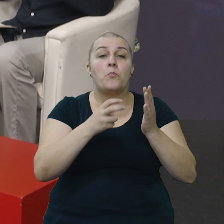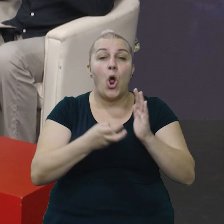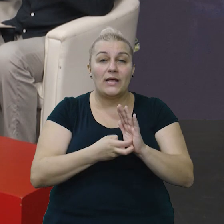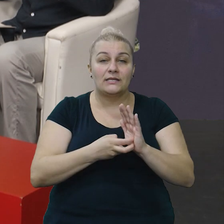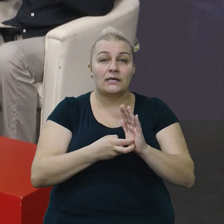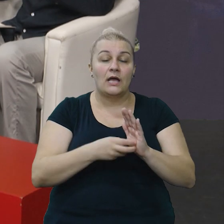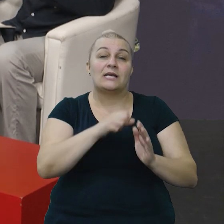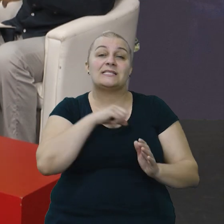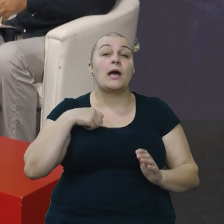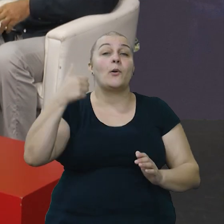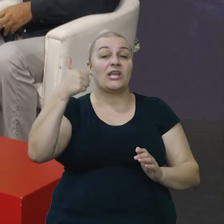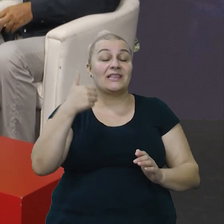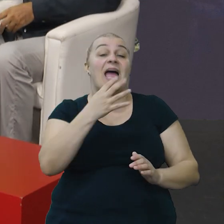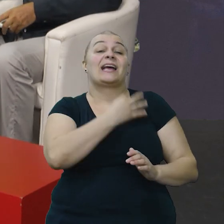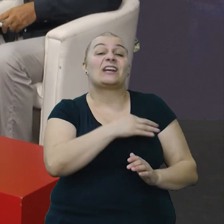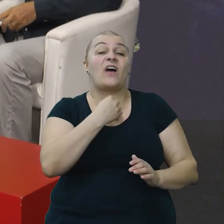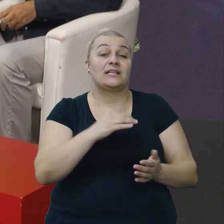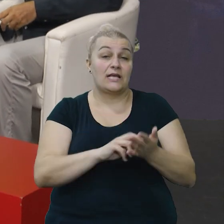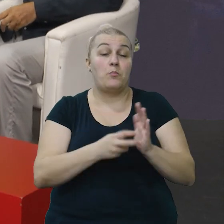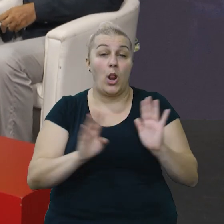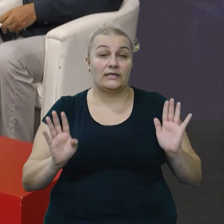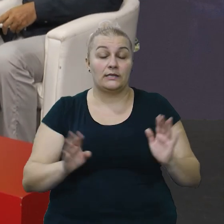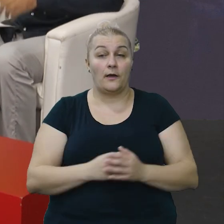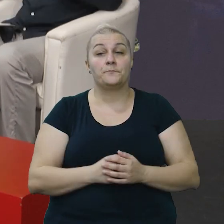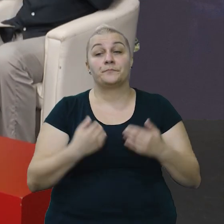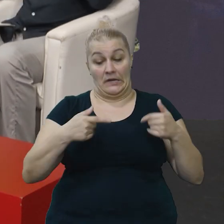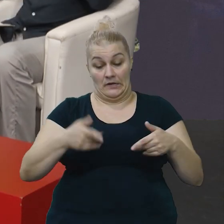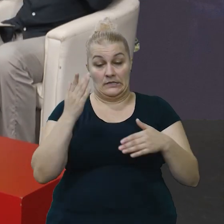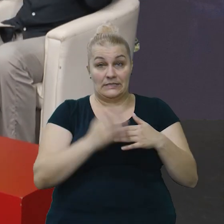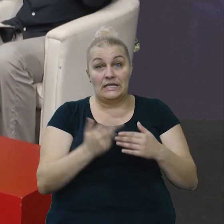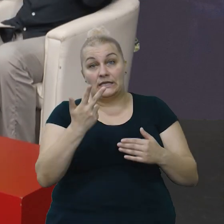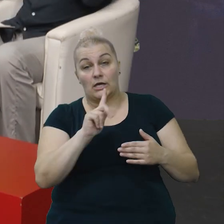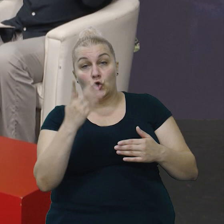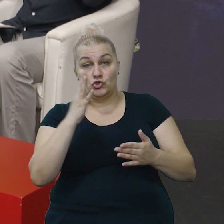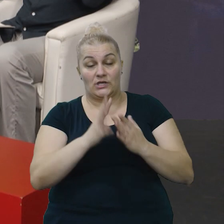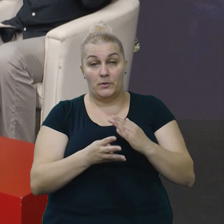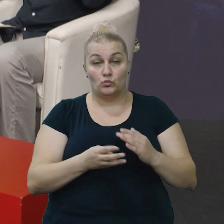samo jedna Hrvatska. Hrvatska politika. Da, evo nas u posljednje tri, četiri minute.